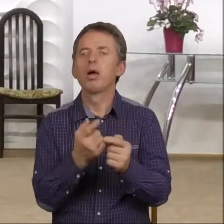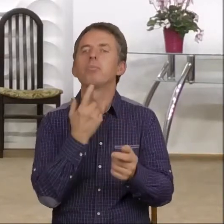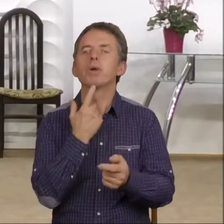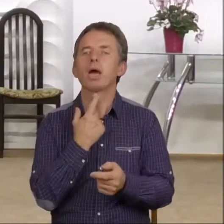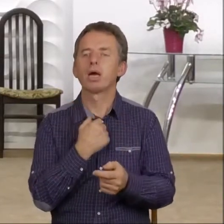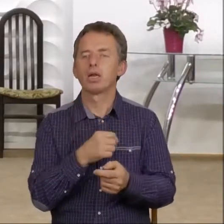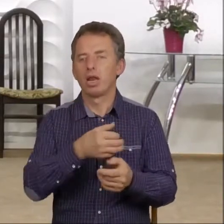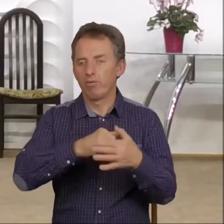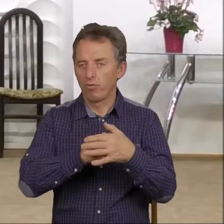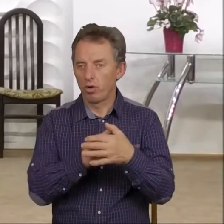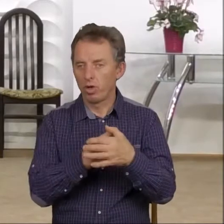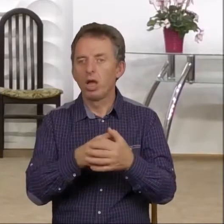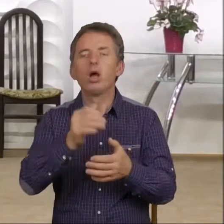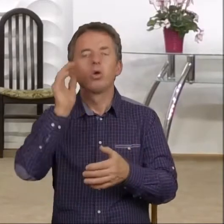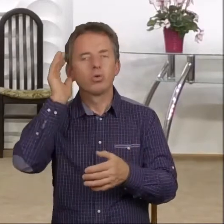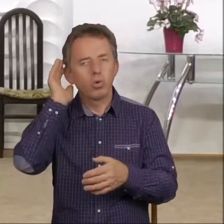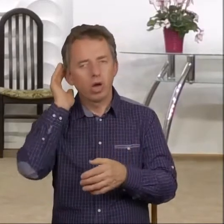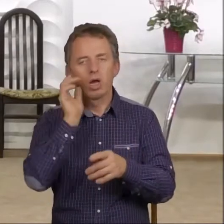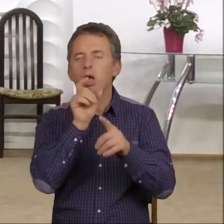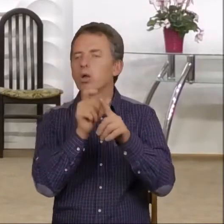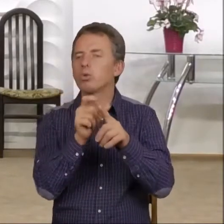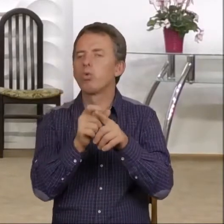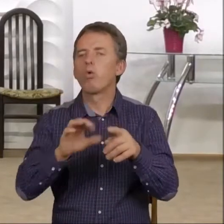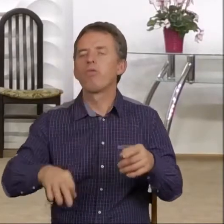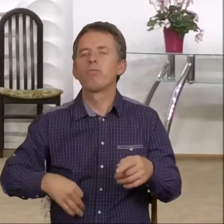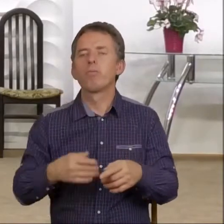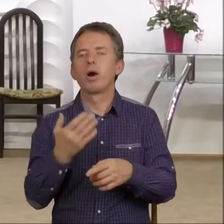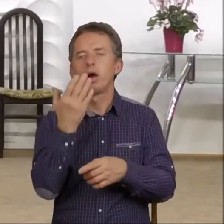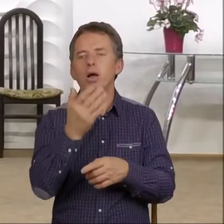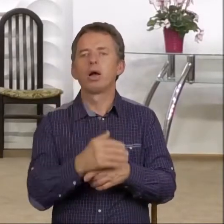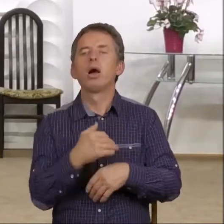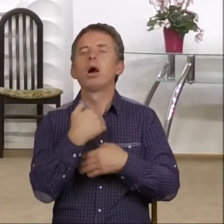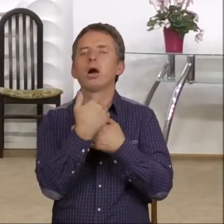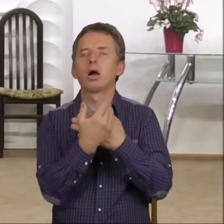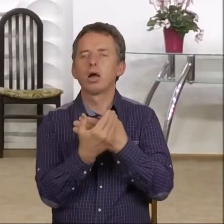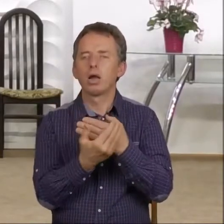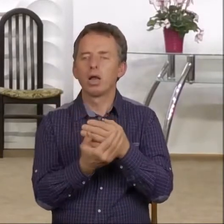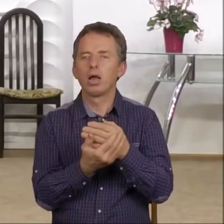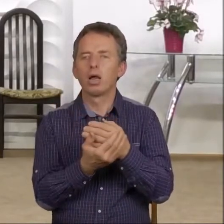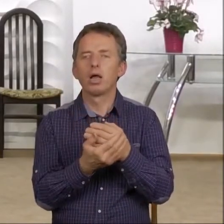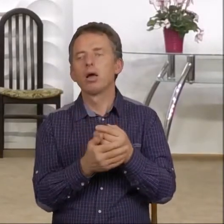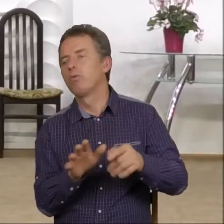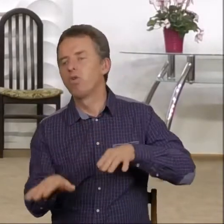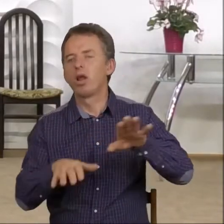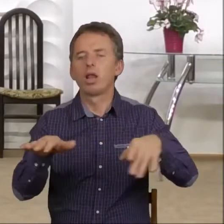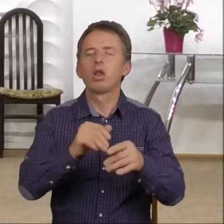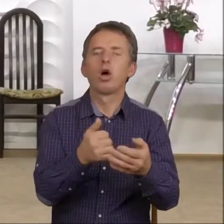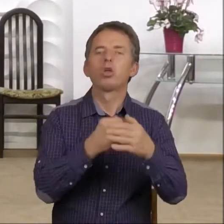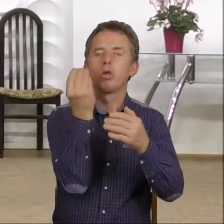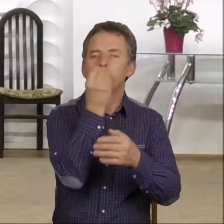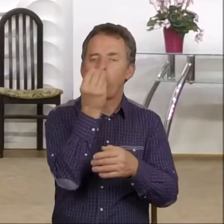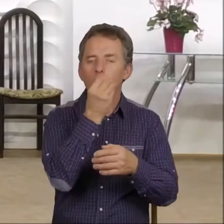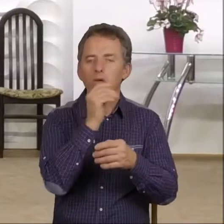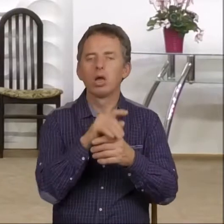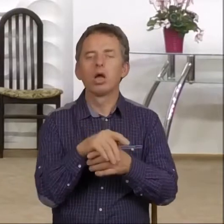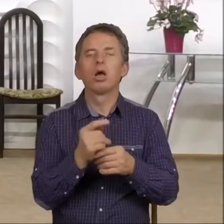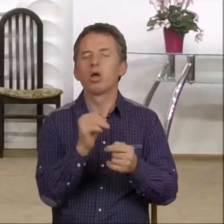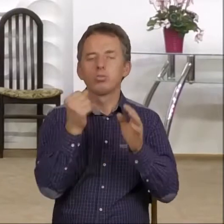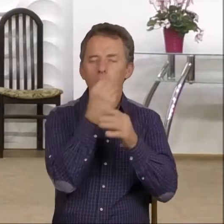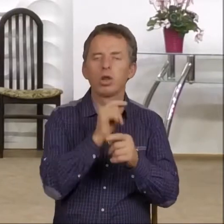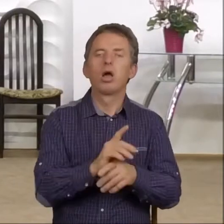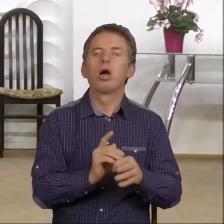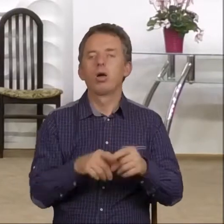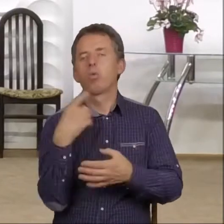wody, lecz słuchania słów Pana. I wlec się, będą od morza do morza i tułać się z